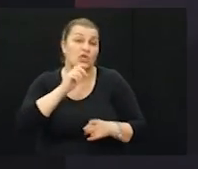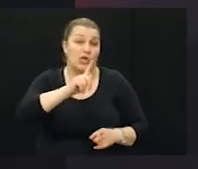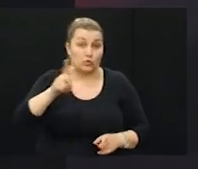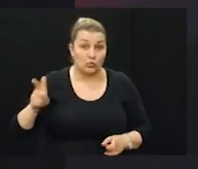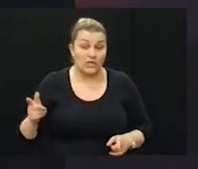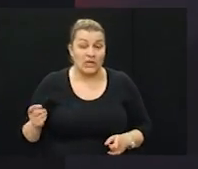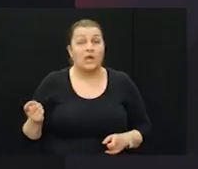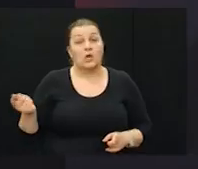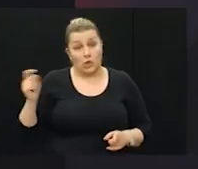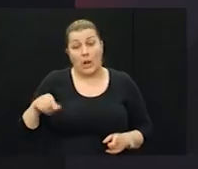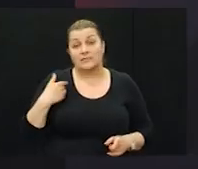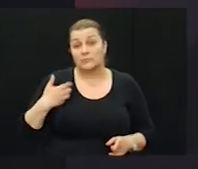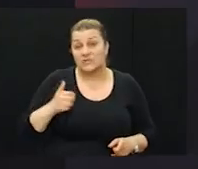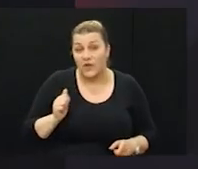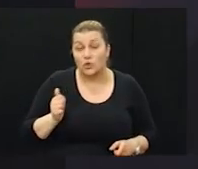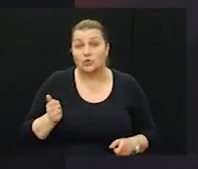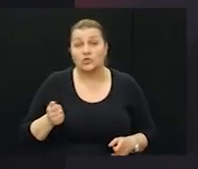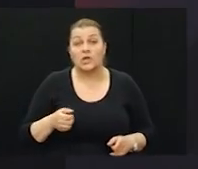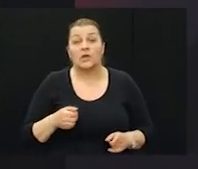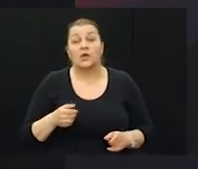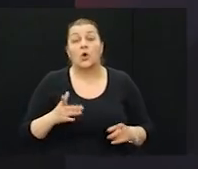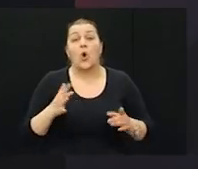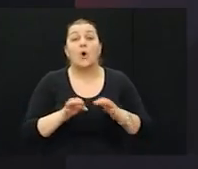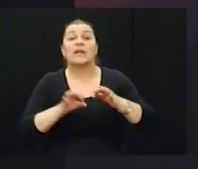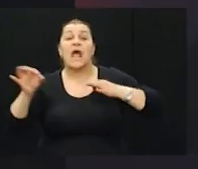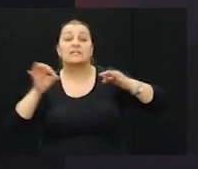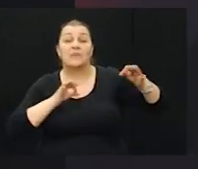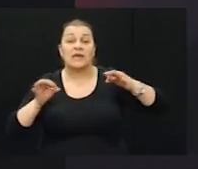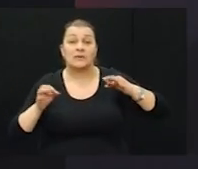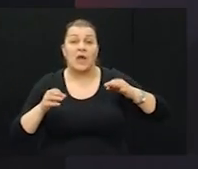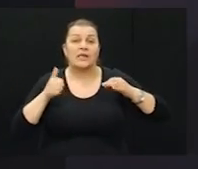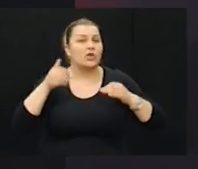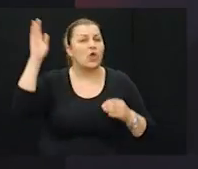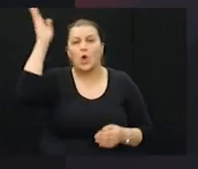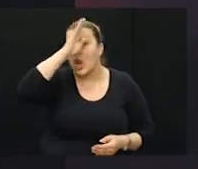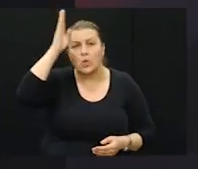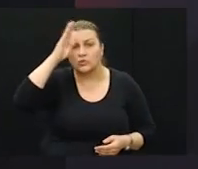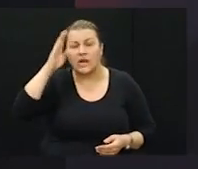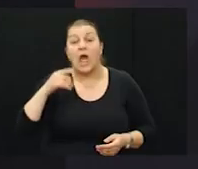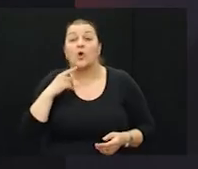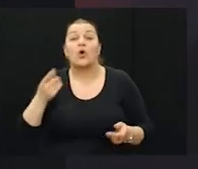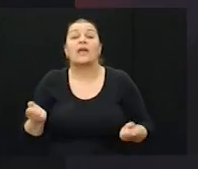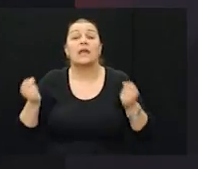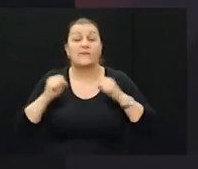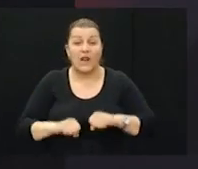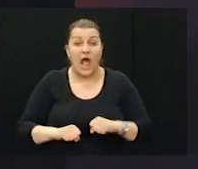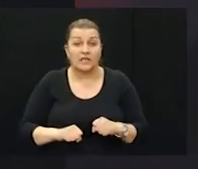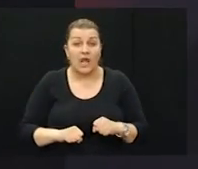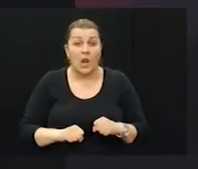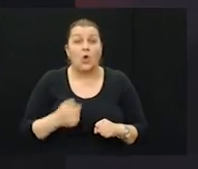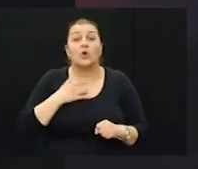Dolazimo i svjedočiti o razmjerima jednog ludila koje je vladalo